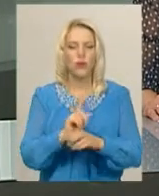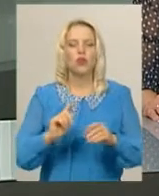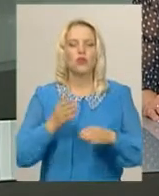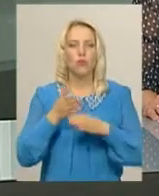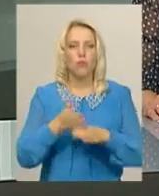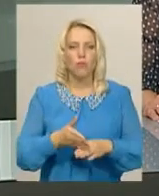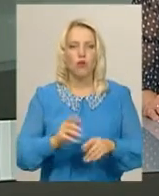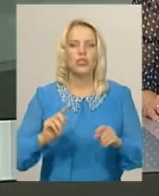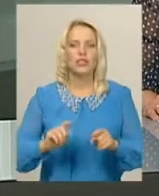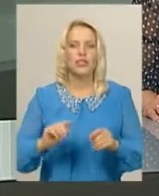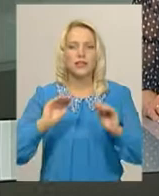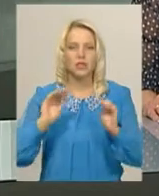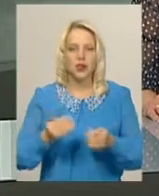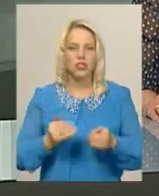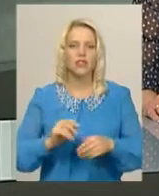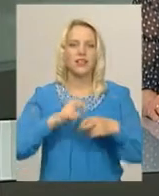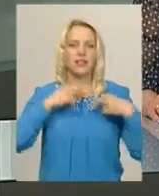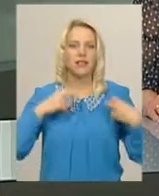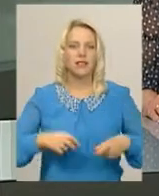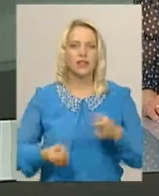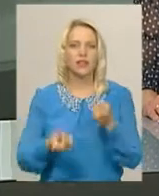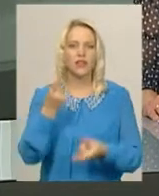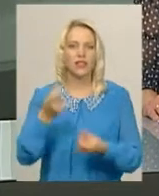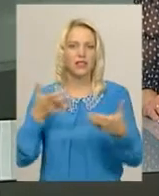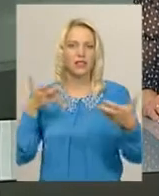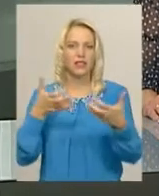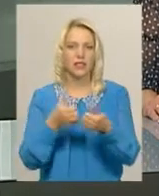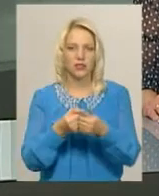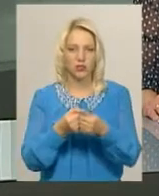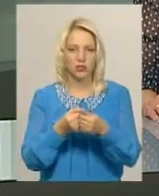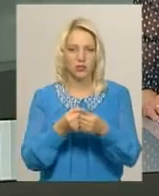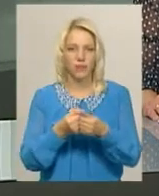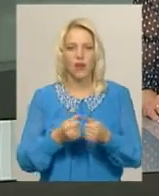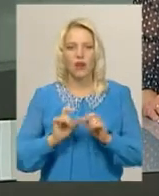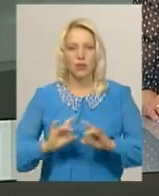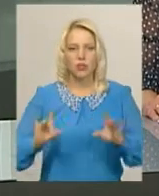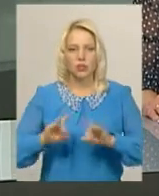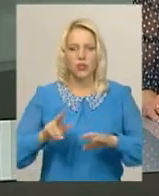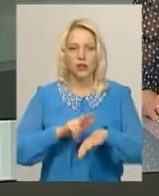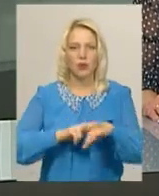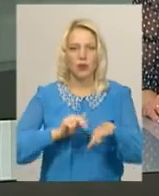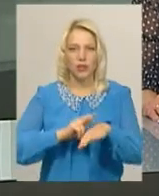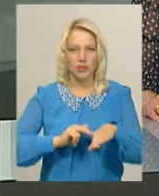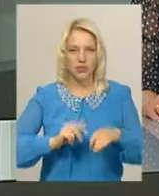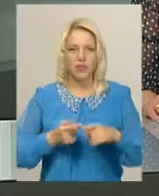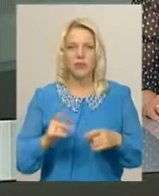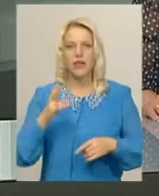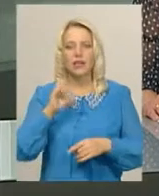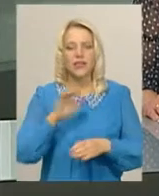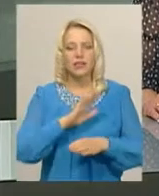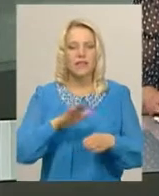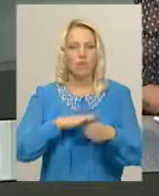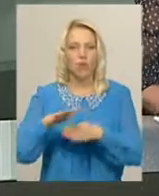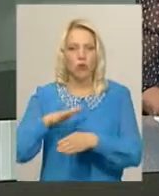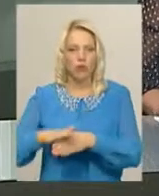виникнення дорожньо-транспортних пригод, каже поліцейський роти номер 3 батальйону патрульної поліції області Євген Нікитенко. За невиконання